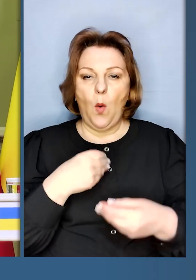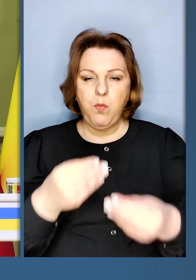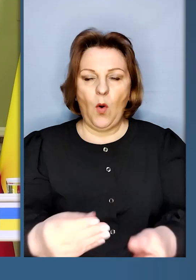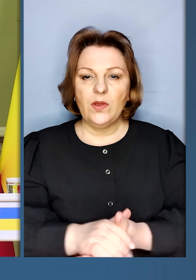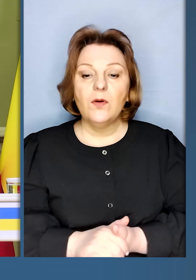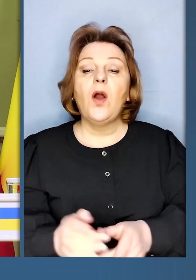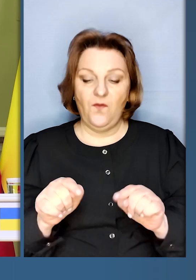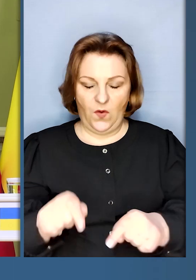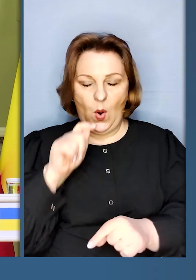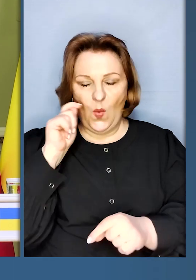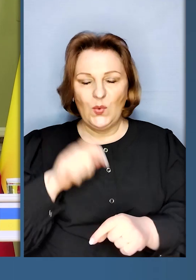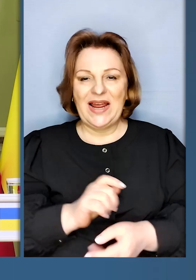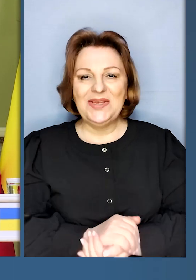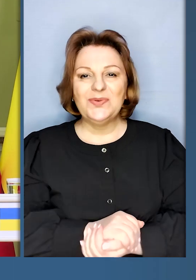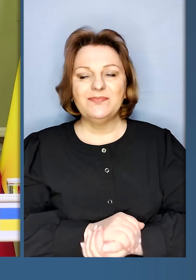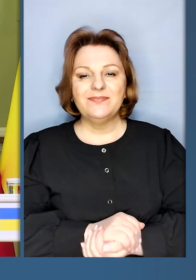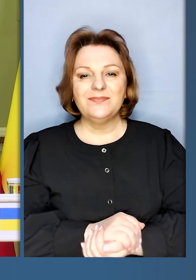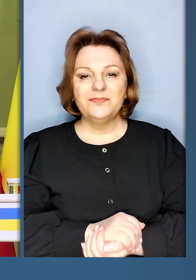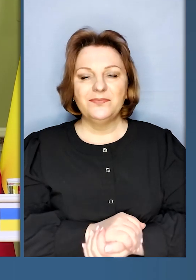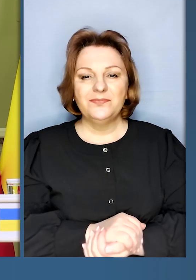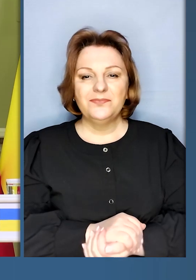в Україну.